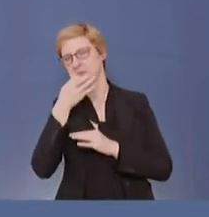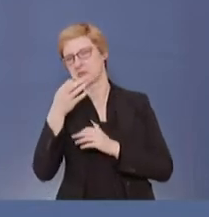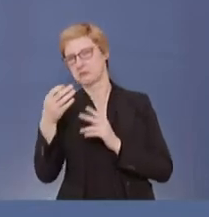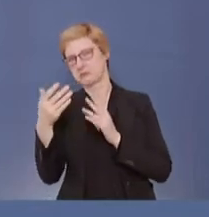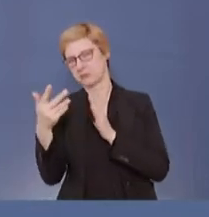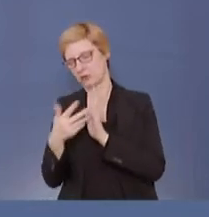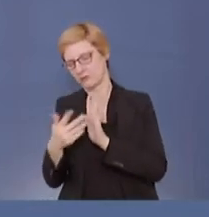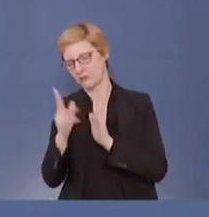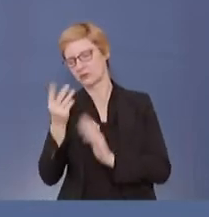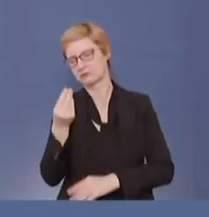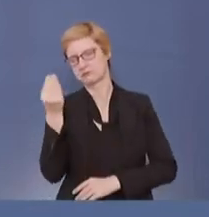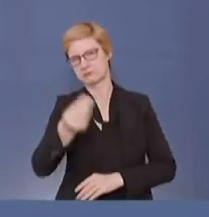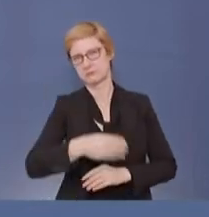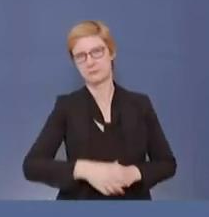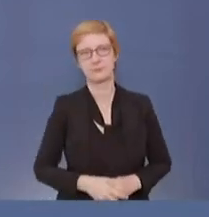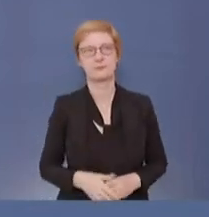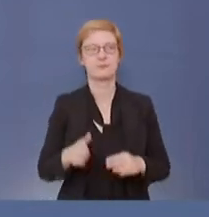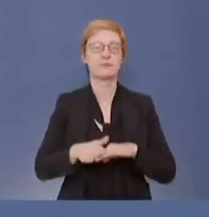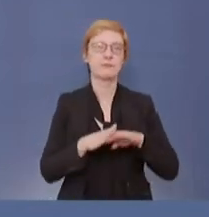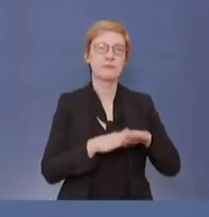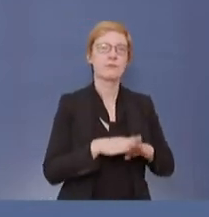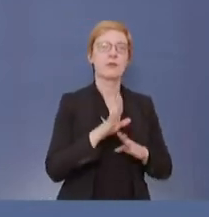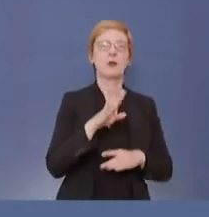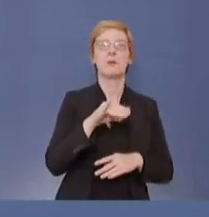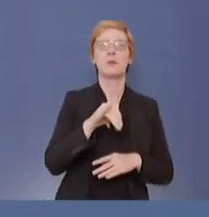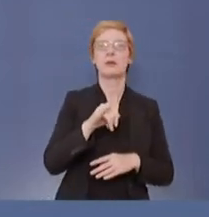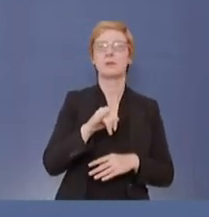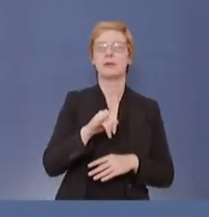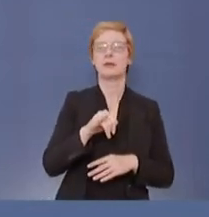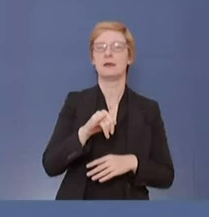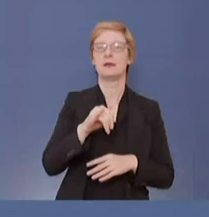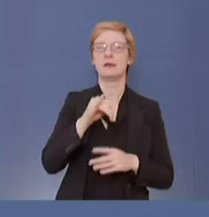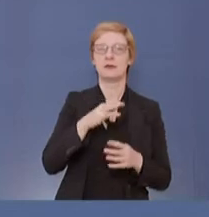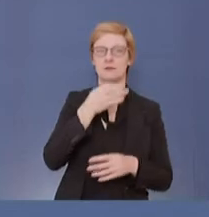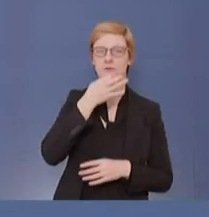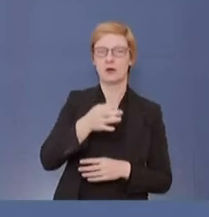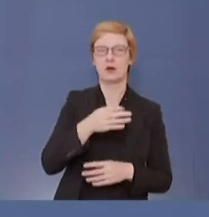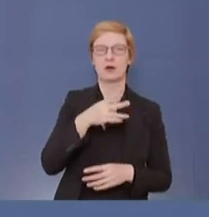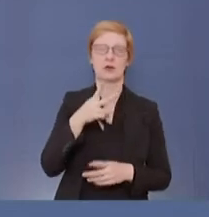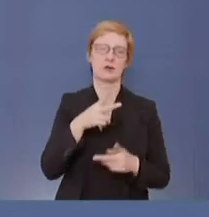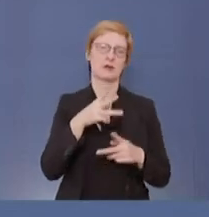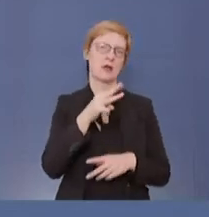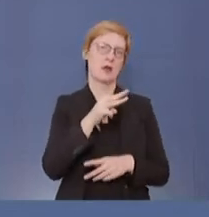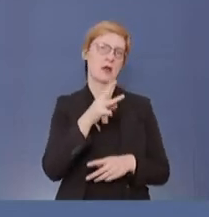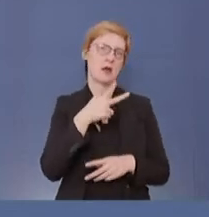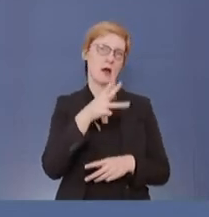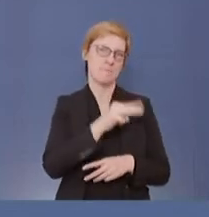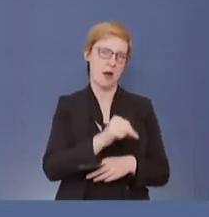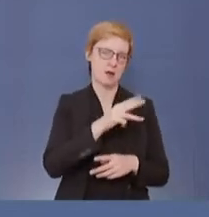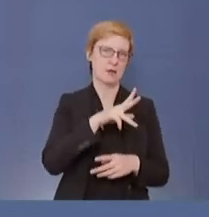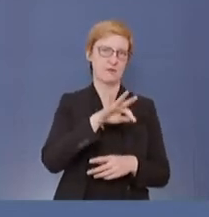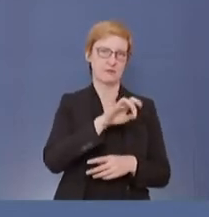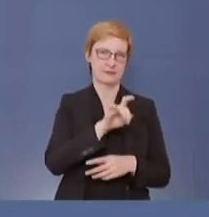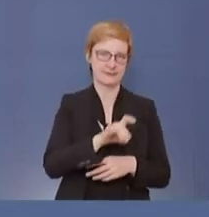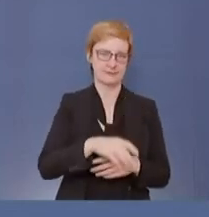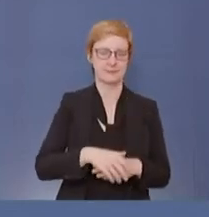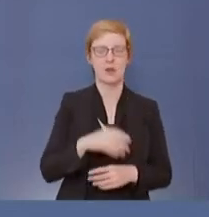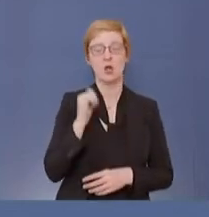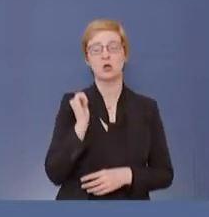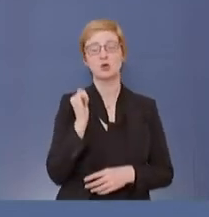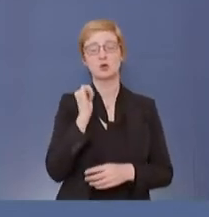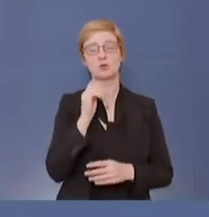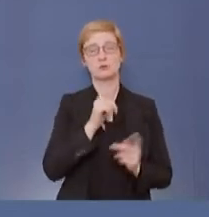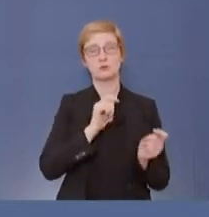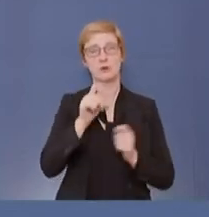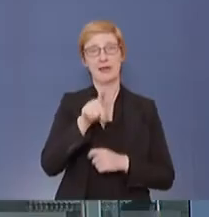Dann habe ich noch eine Frage an das BMI und zwar von Frau Svart Martin von der FAZ. Der Tourismusbeauftragte der Bundesregierung,